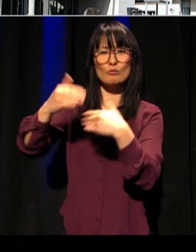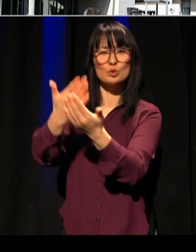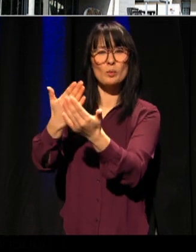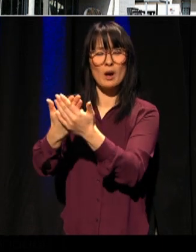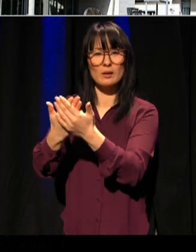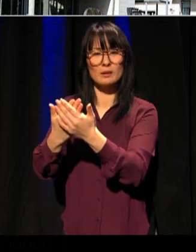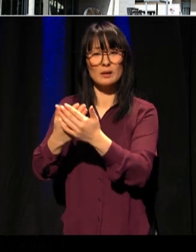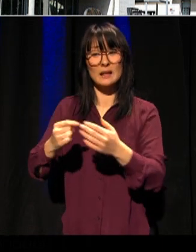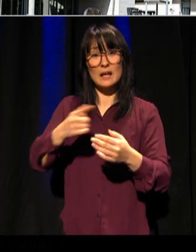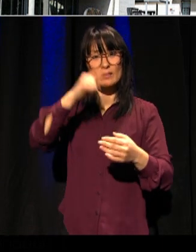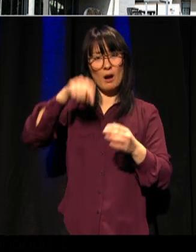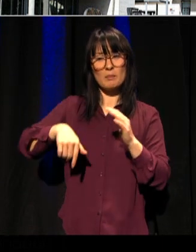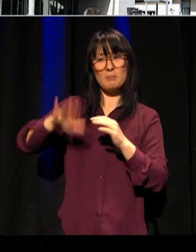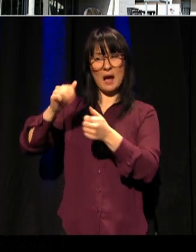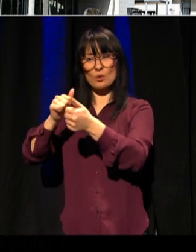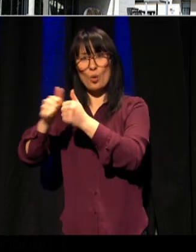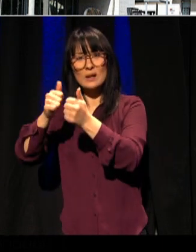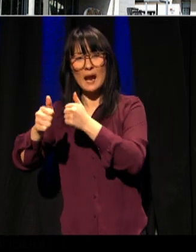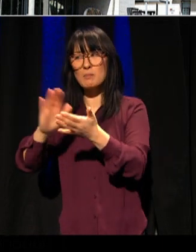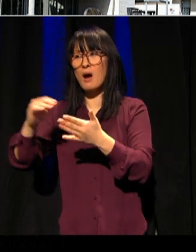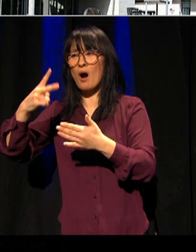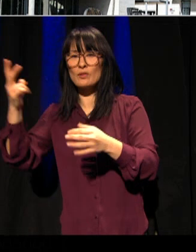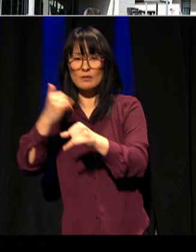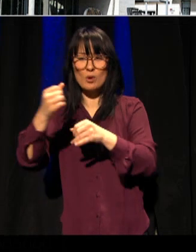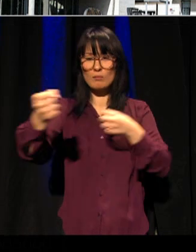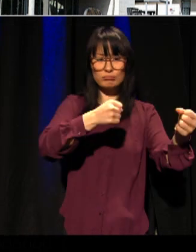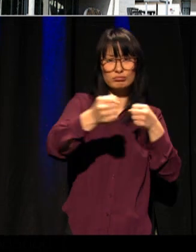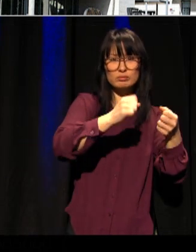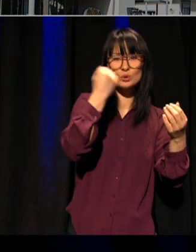sterkere konkurranse om studenter og bevilgninger.